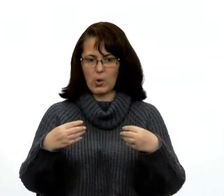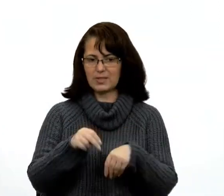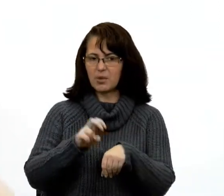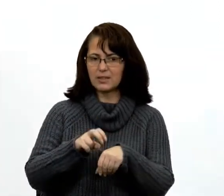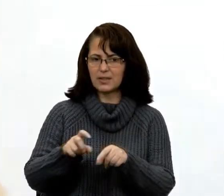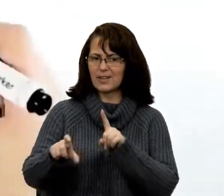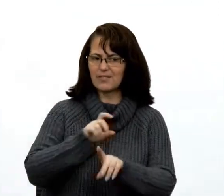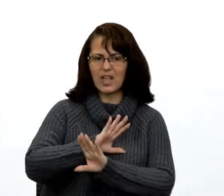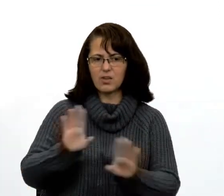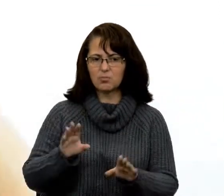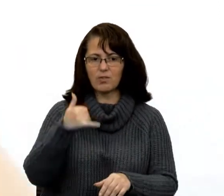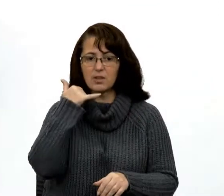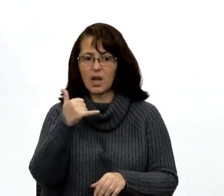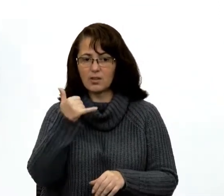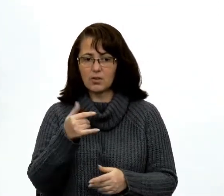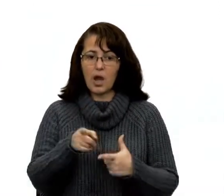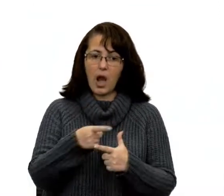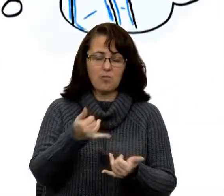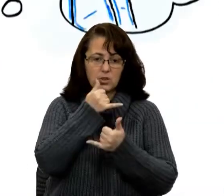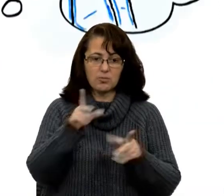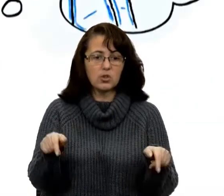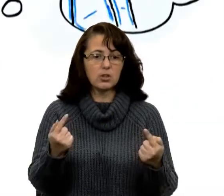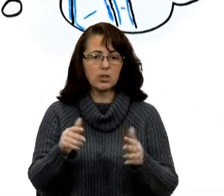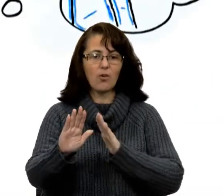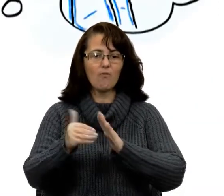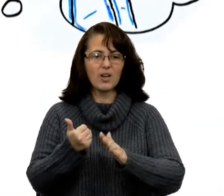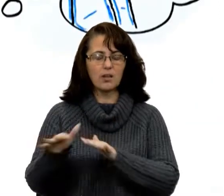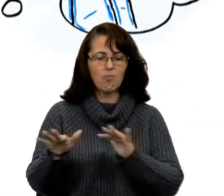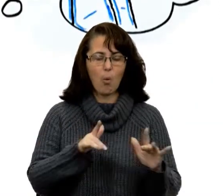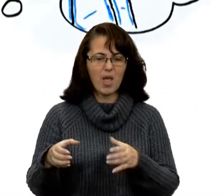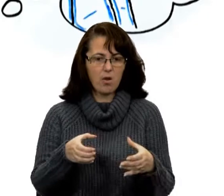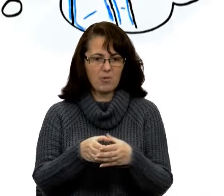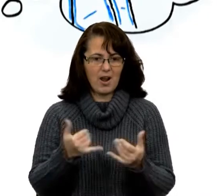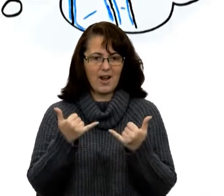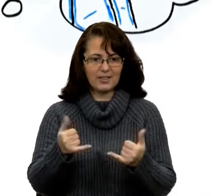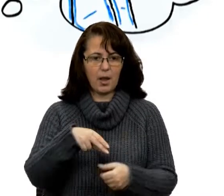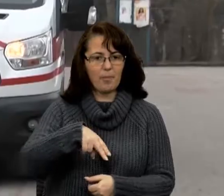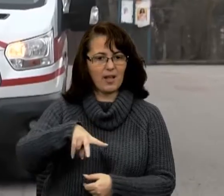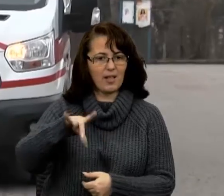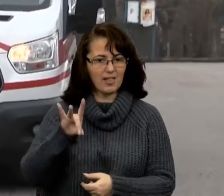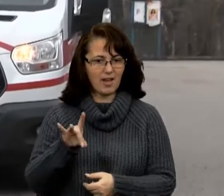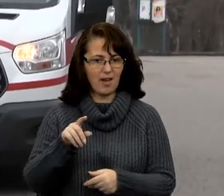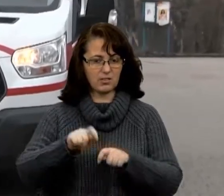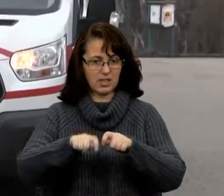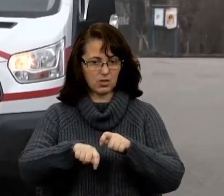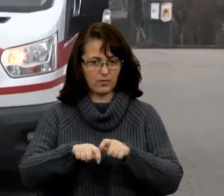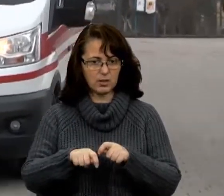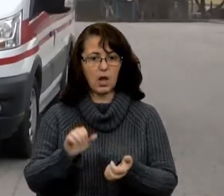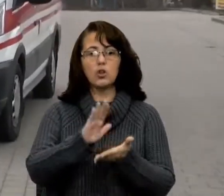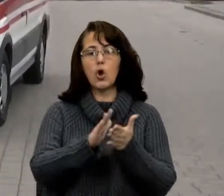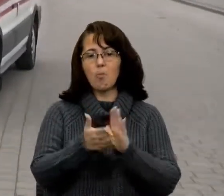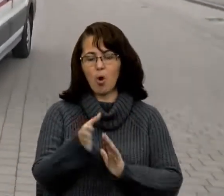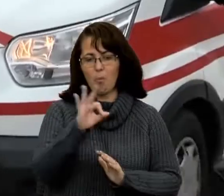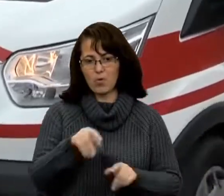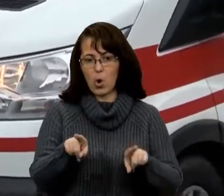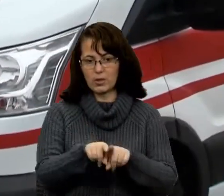відповідає на телефонні дзвінки, або ж не може організувати виклик мобільної бригади для ПЛР-тестування, домовитись про